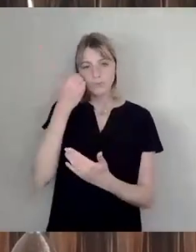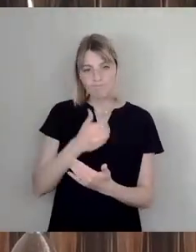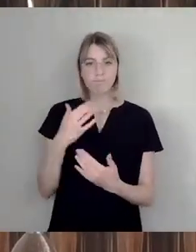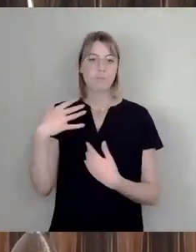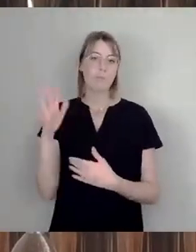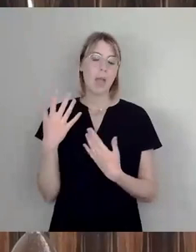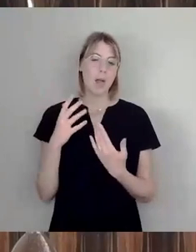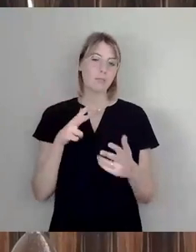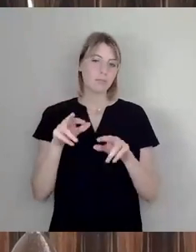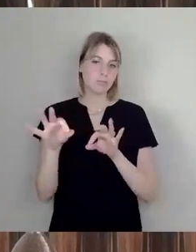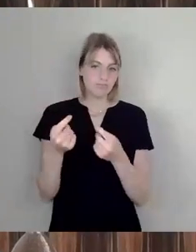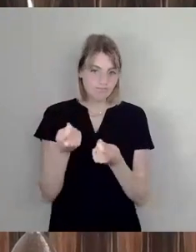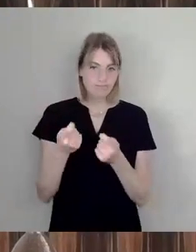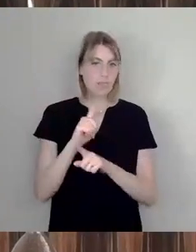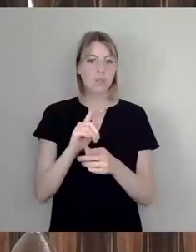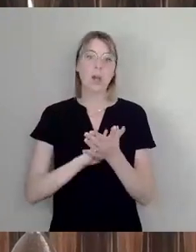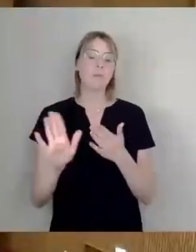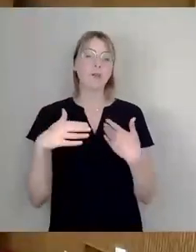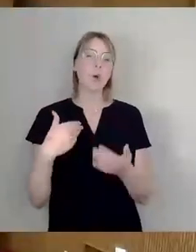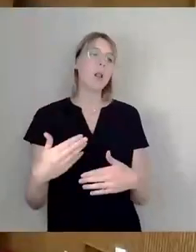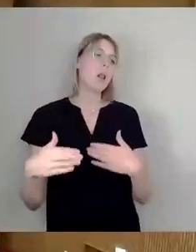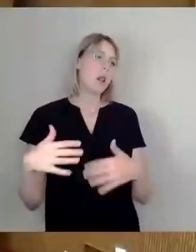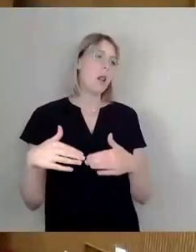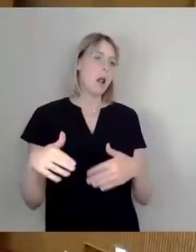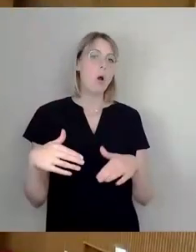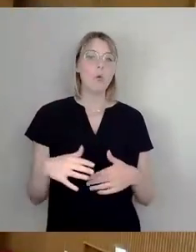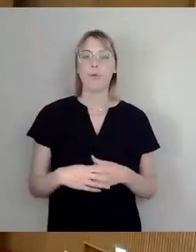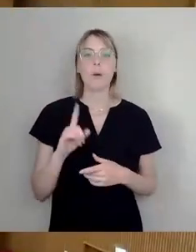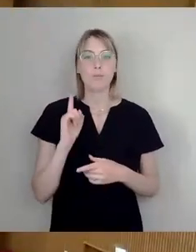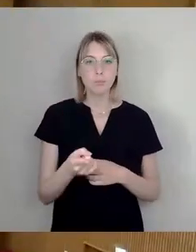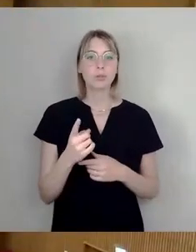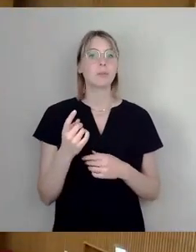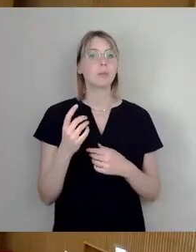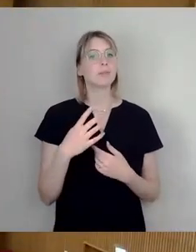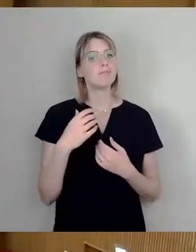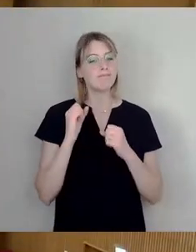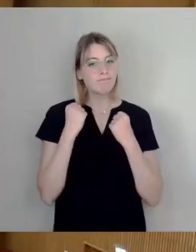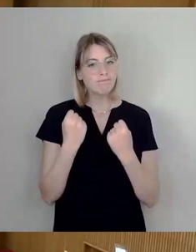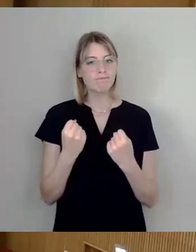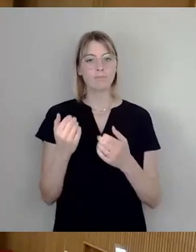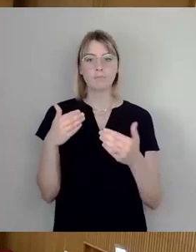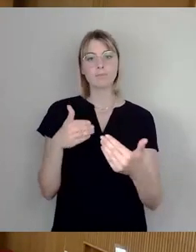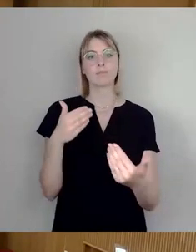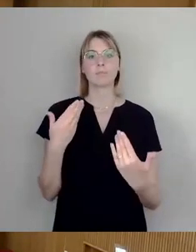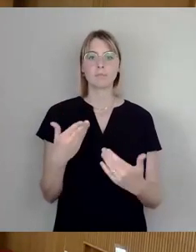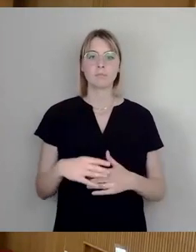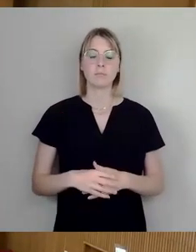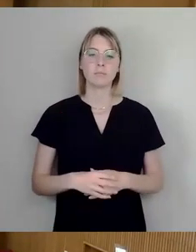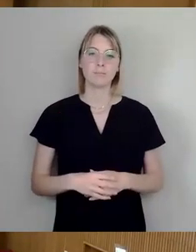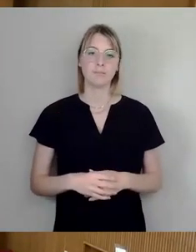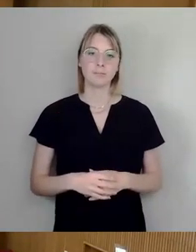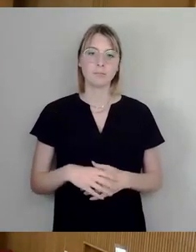dulden und laufen zu lassen. Okay, dann machen wir weiter mit Magnus Hecht, SPD-Fraktion, bitte.